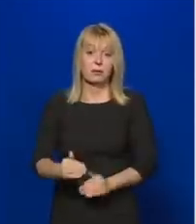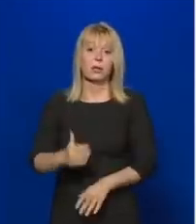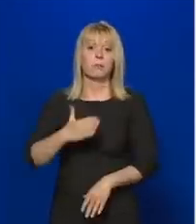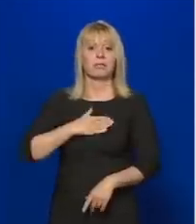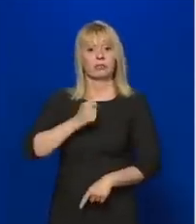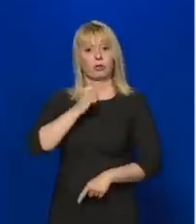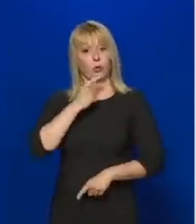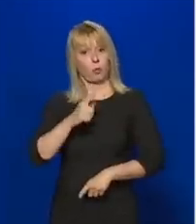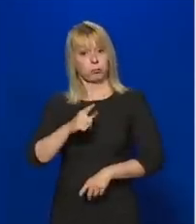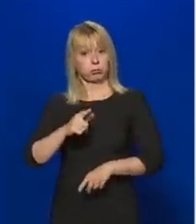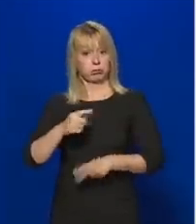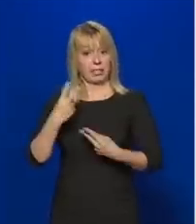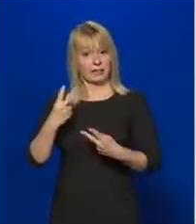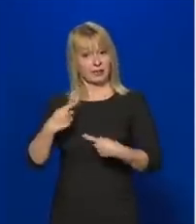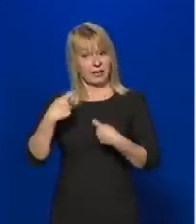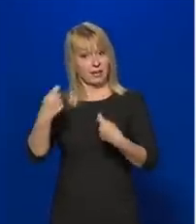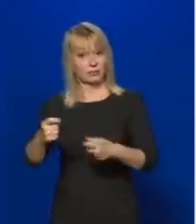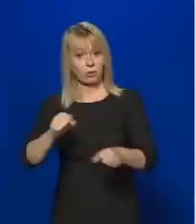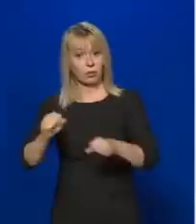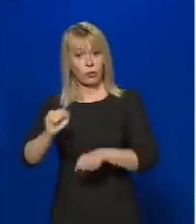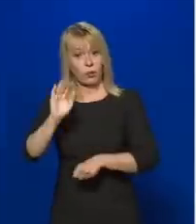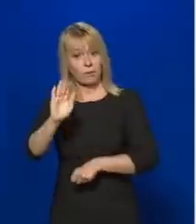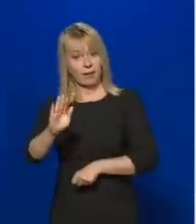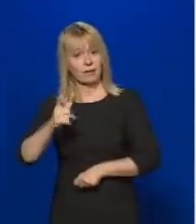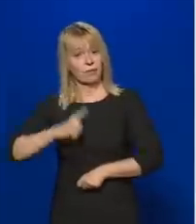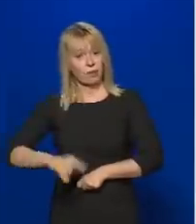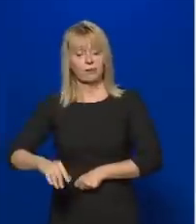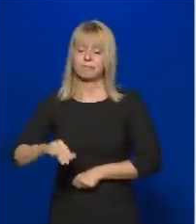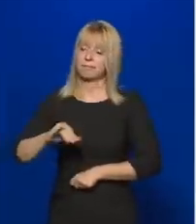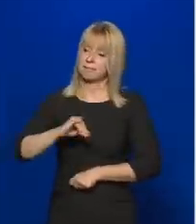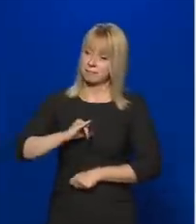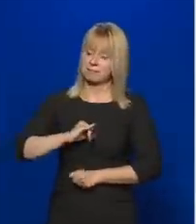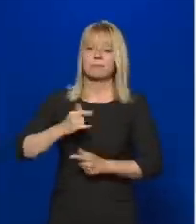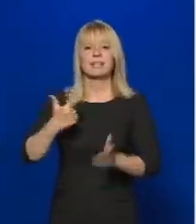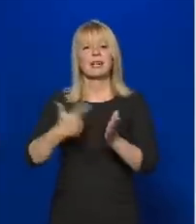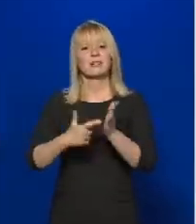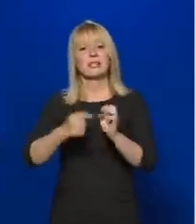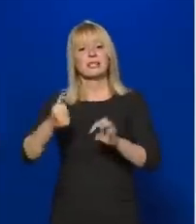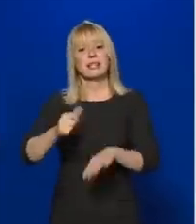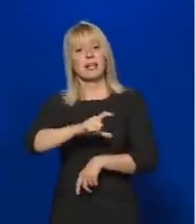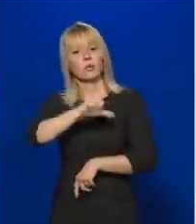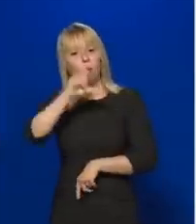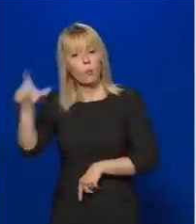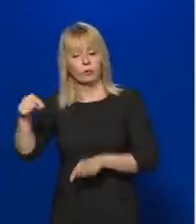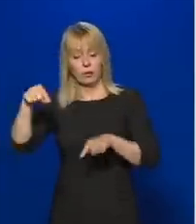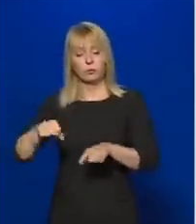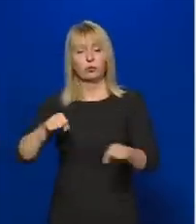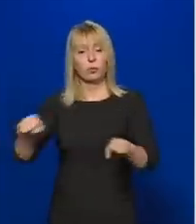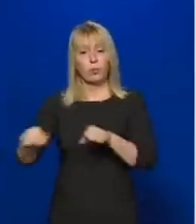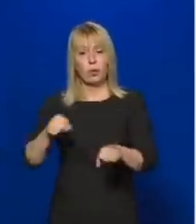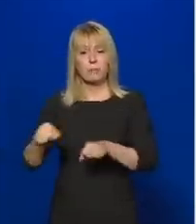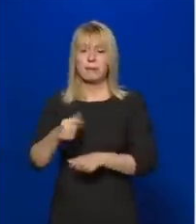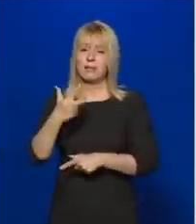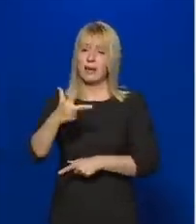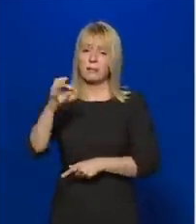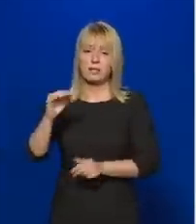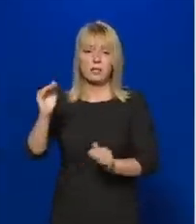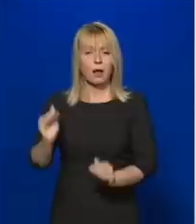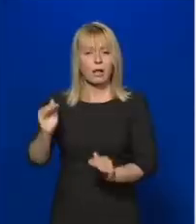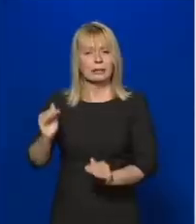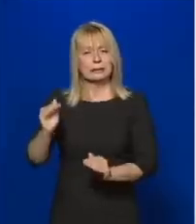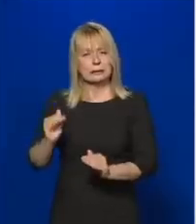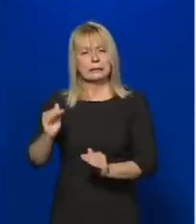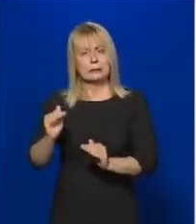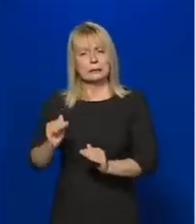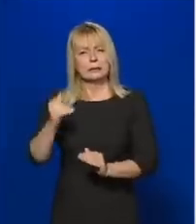kormánynak, az akkori kormánynak, mint annak a magyar kormánynak, ami 2011 óta minden évben 3% alatt tudja tartani a költsöltési